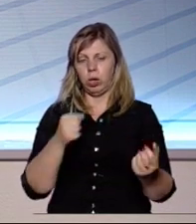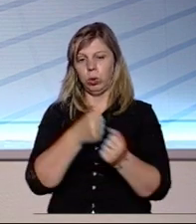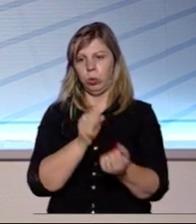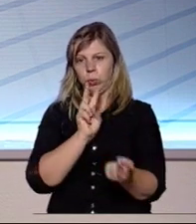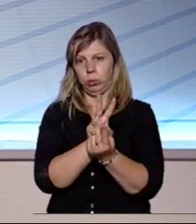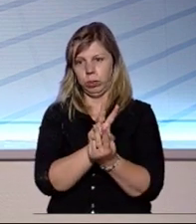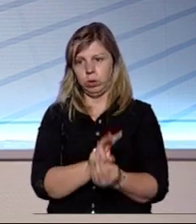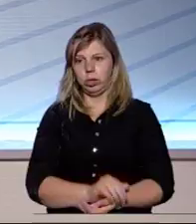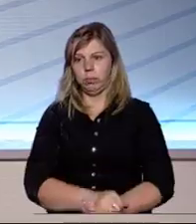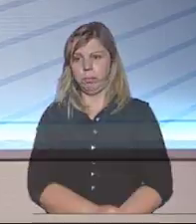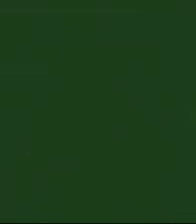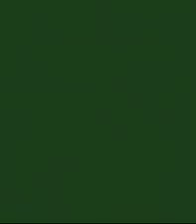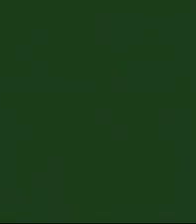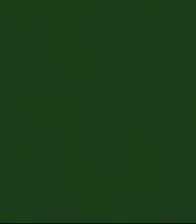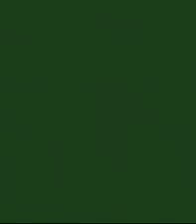зустрічі.